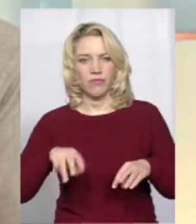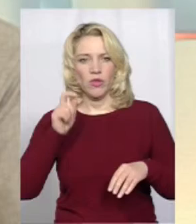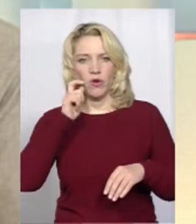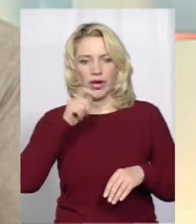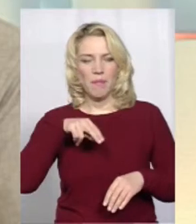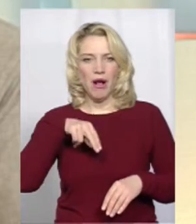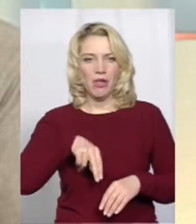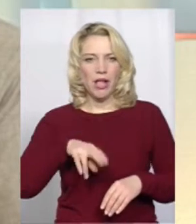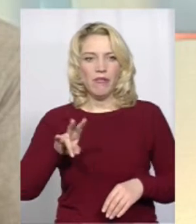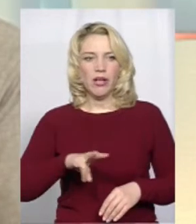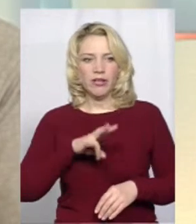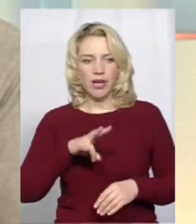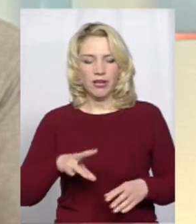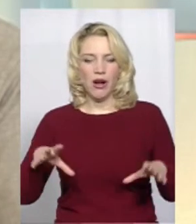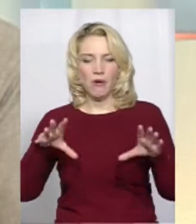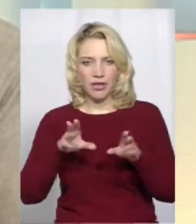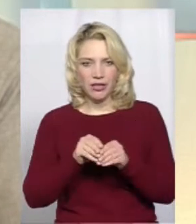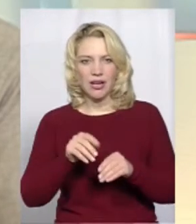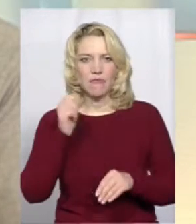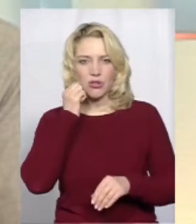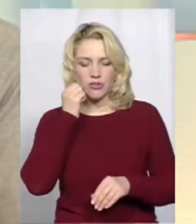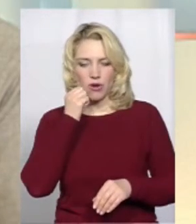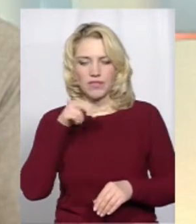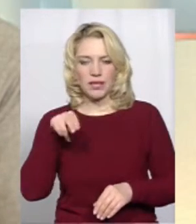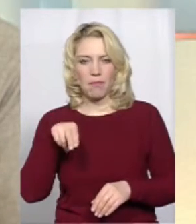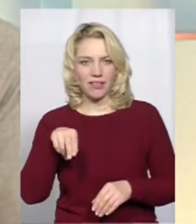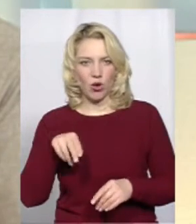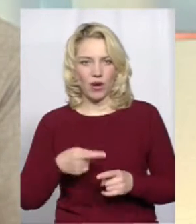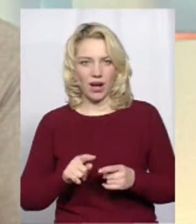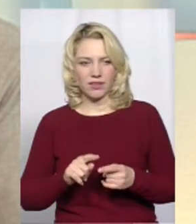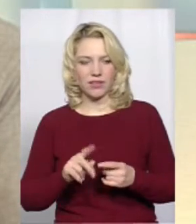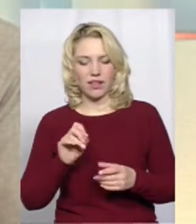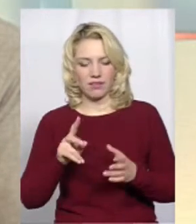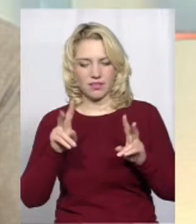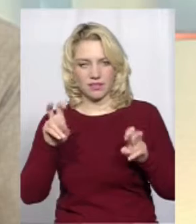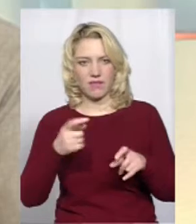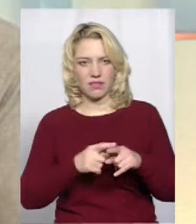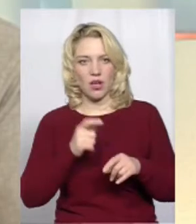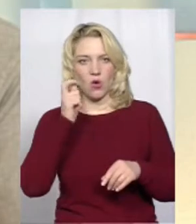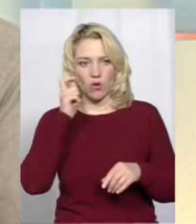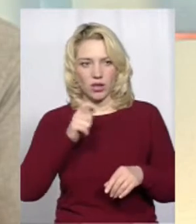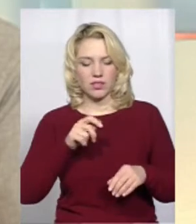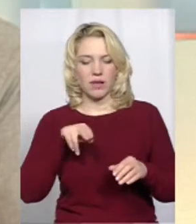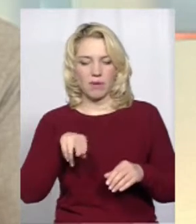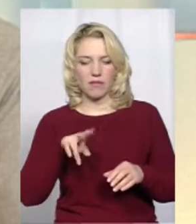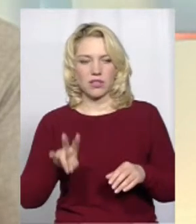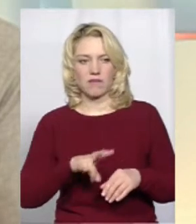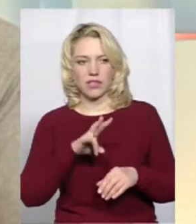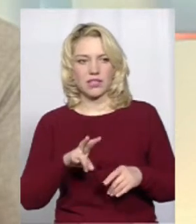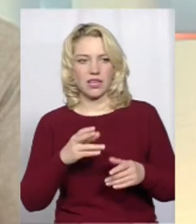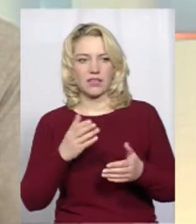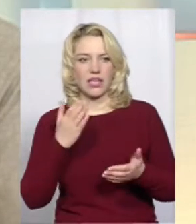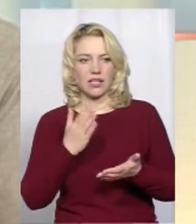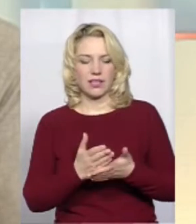Української православної церкви в єдності з московським патріархатом, так як називають його зараз по документах, це Українська православна церква, у нас є